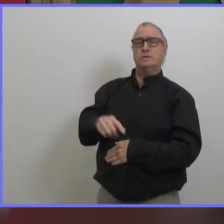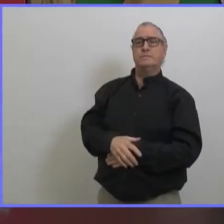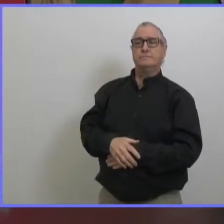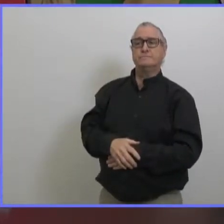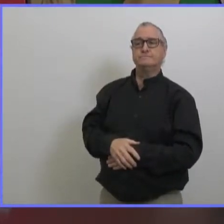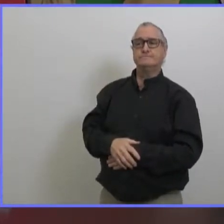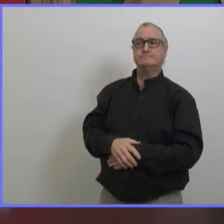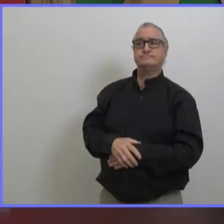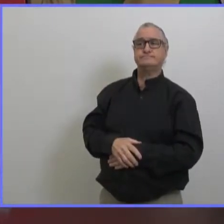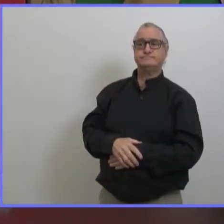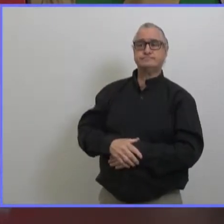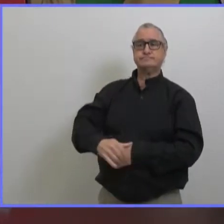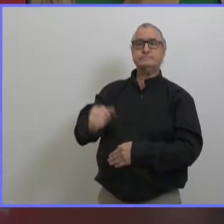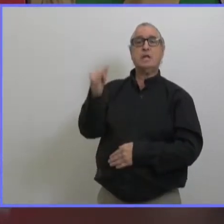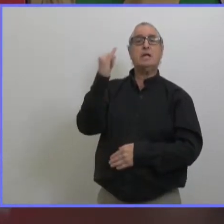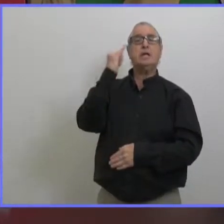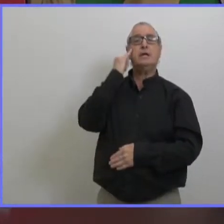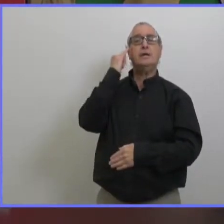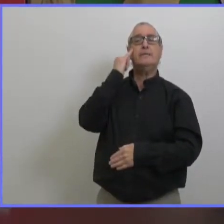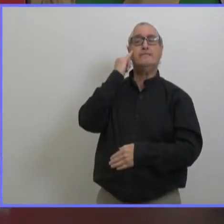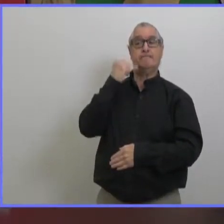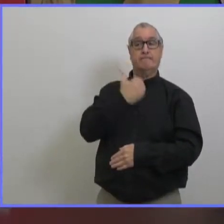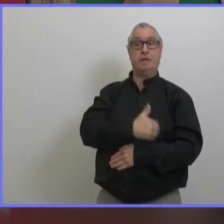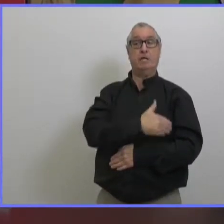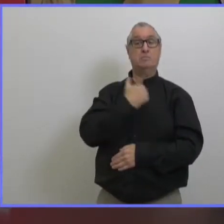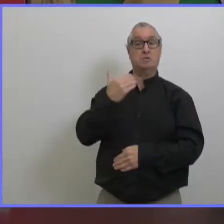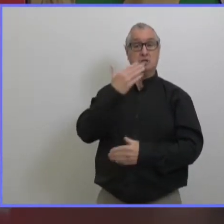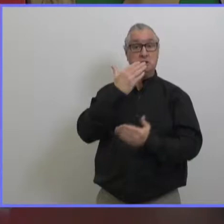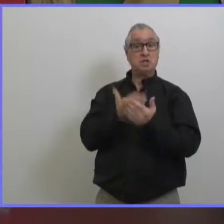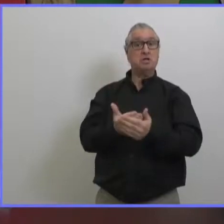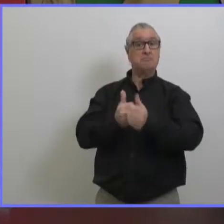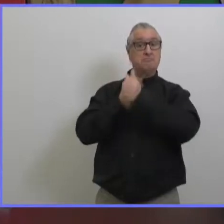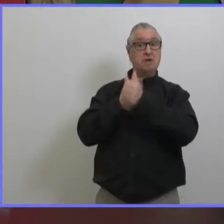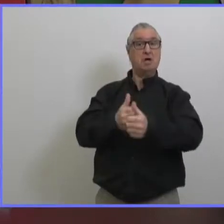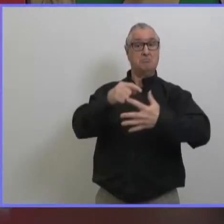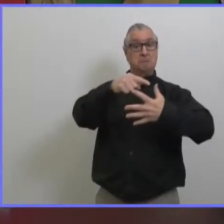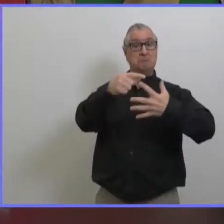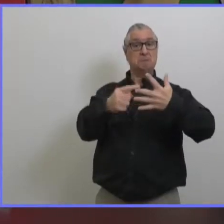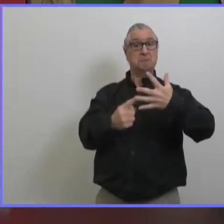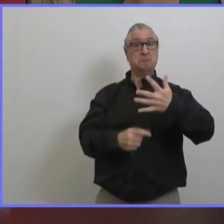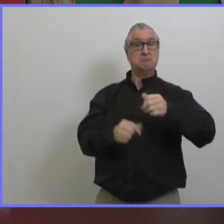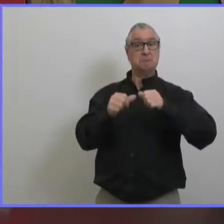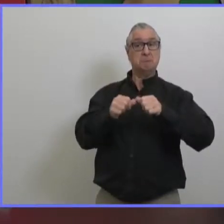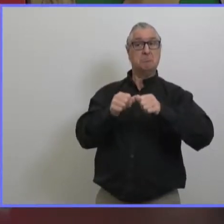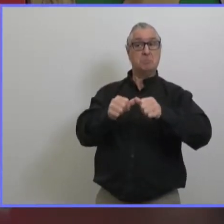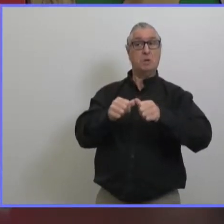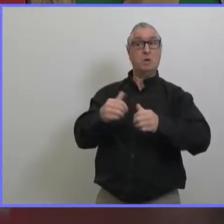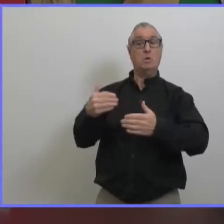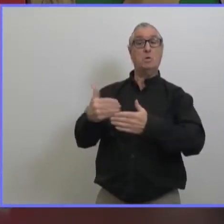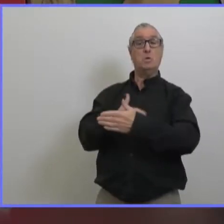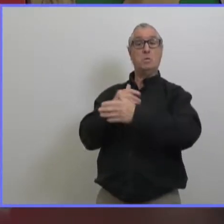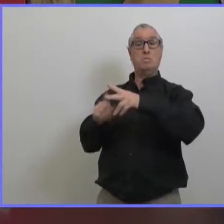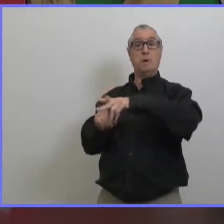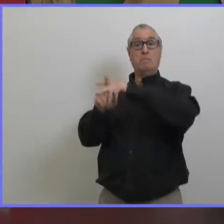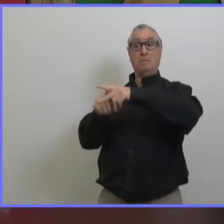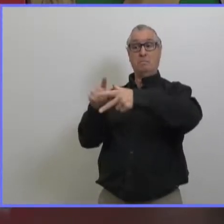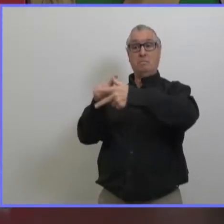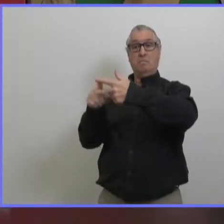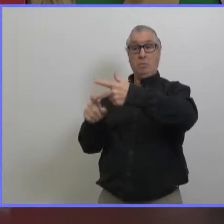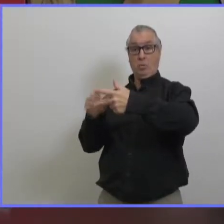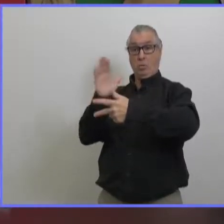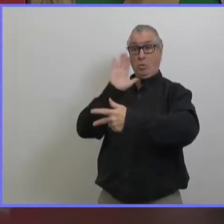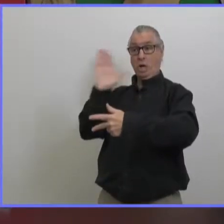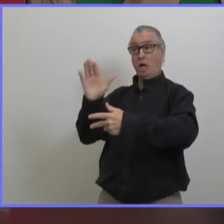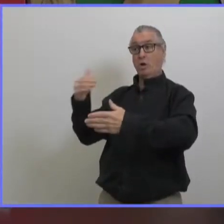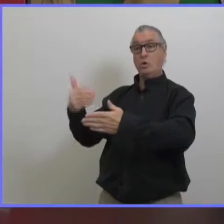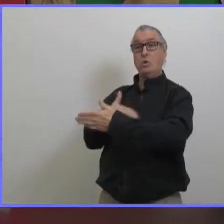alors votre modélisation qu'est ce qu'elle vous dit qu'est ce qui va se passer avec les restrictions qui ont été assouplis test qu'elles le sont maintenant donc